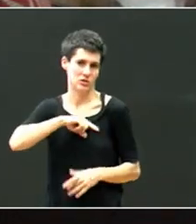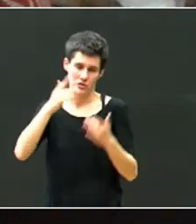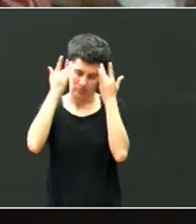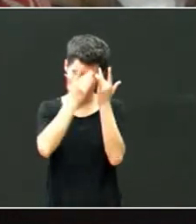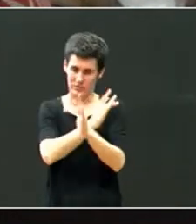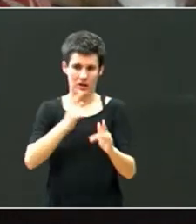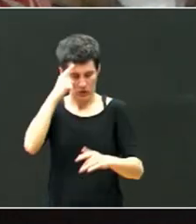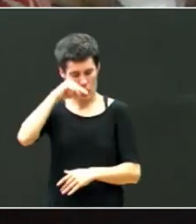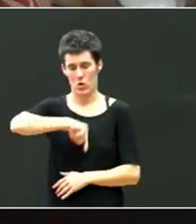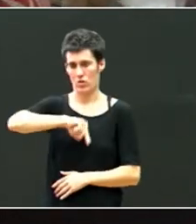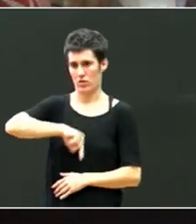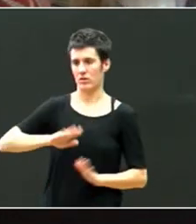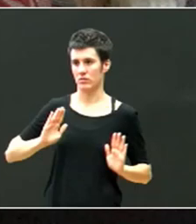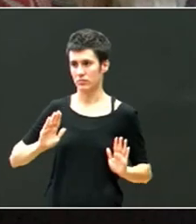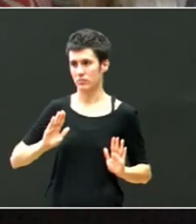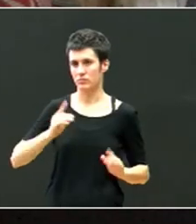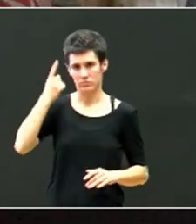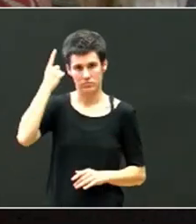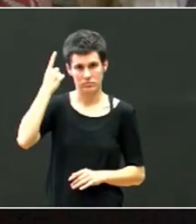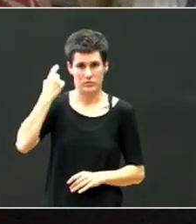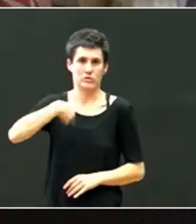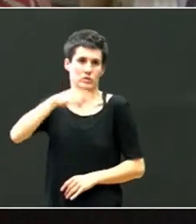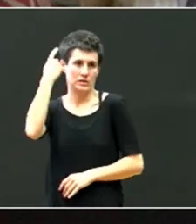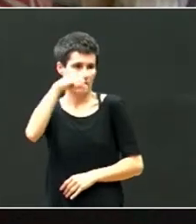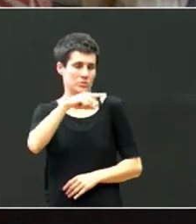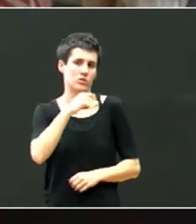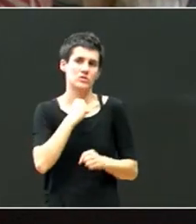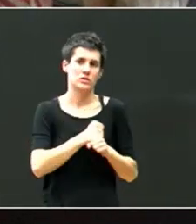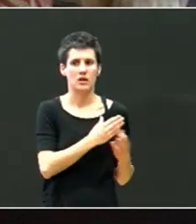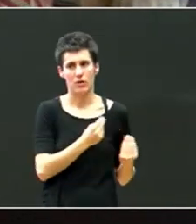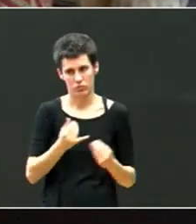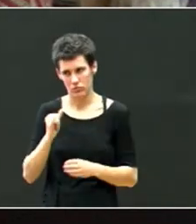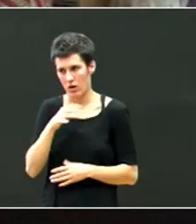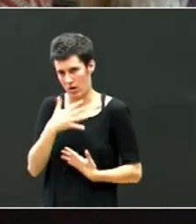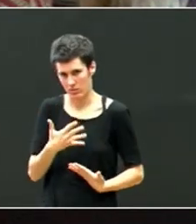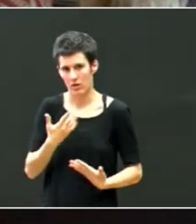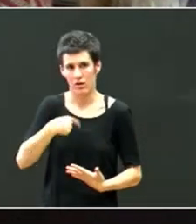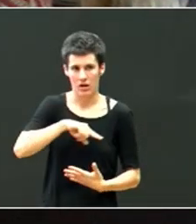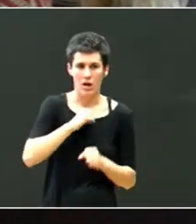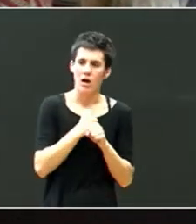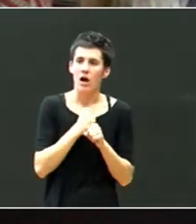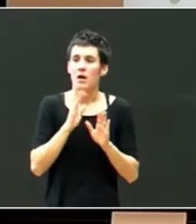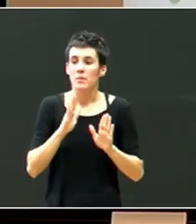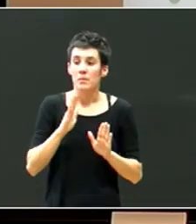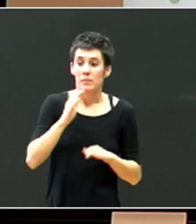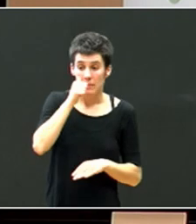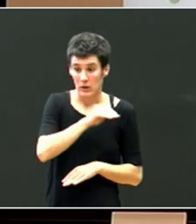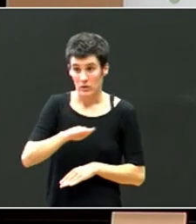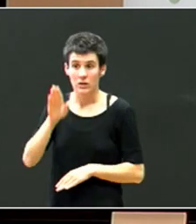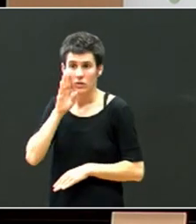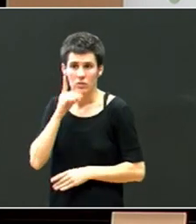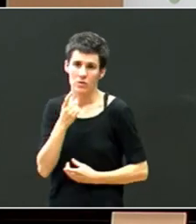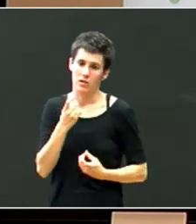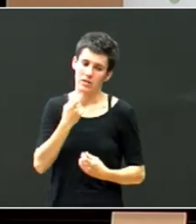eta badakigu gauzasko, dauzkagu laizku hartian, lanasko, baina, aurrauek, ba, gure laguntza behar dabe,